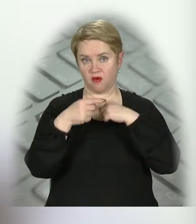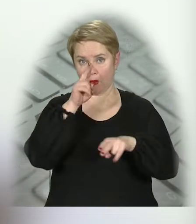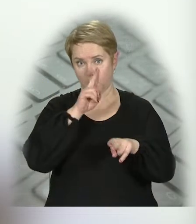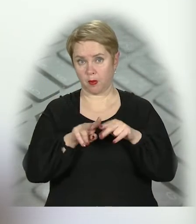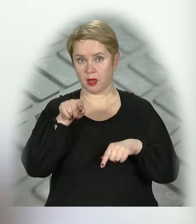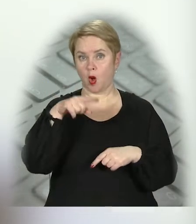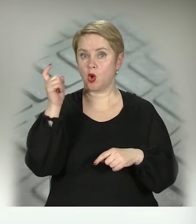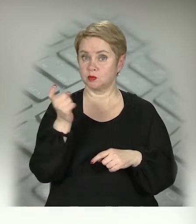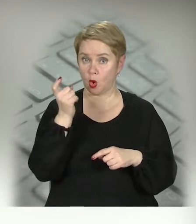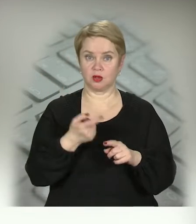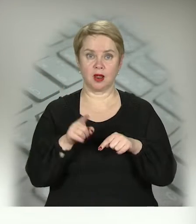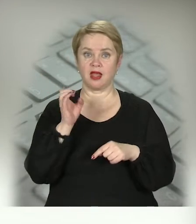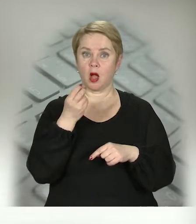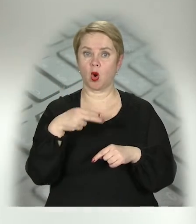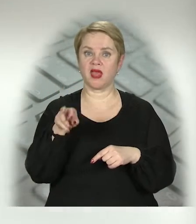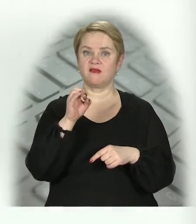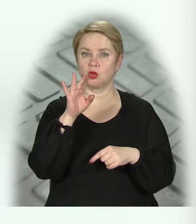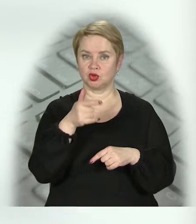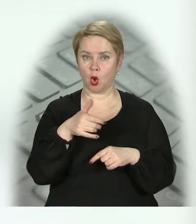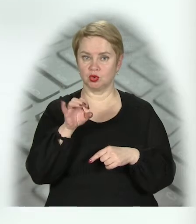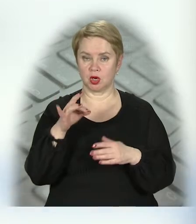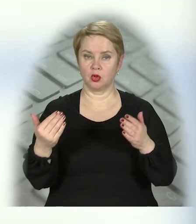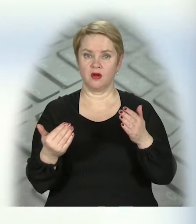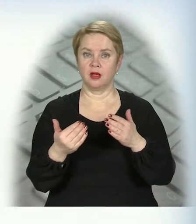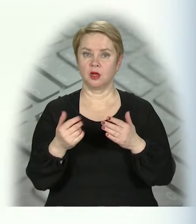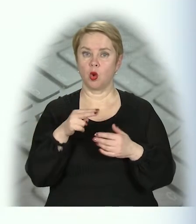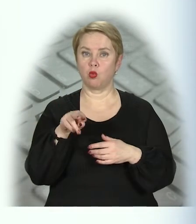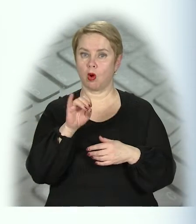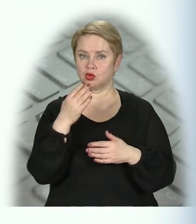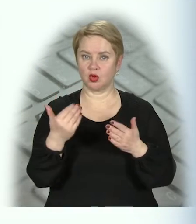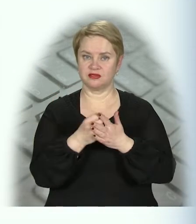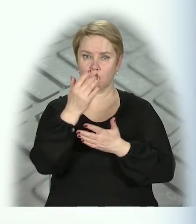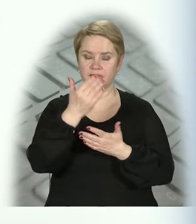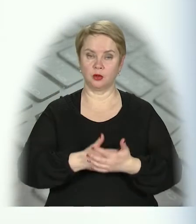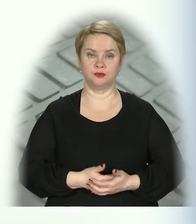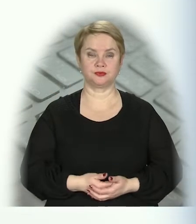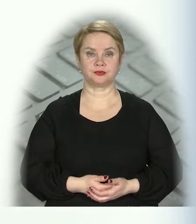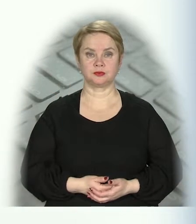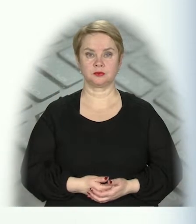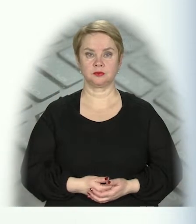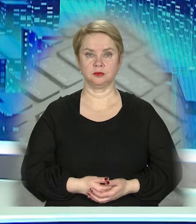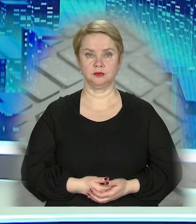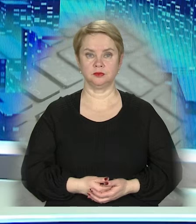пропажу її господарю. Єгор Євтушенко, Сергій Гончар, Єгор Любарщук. Новини 11 каналу.